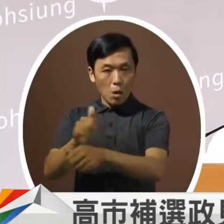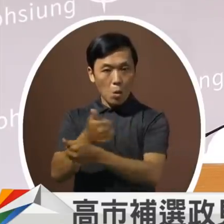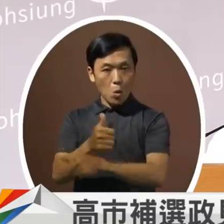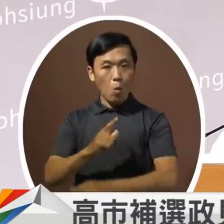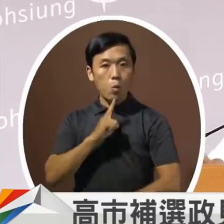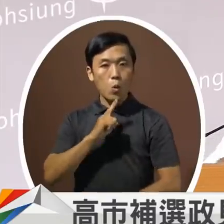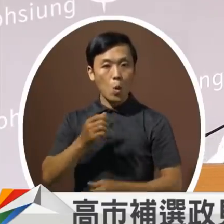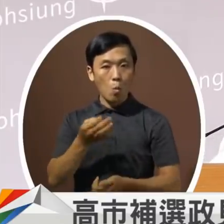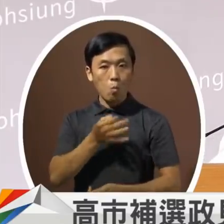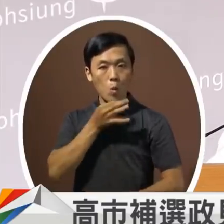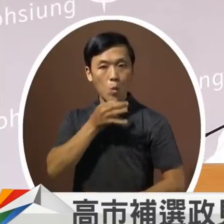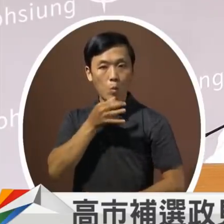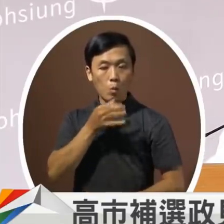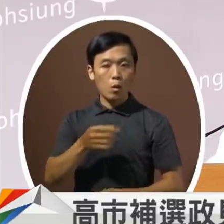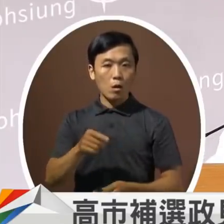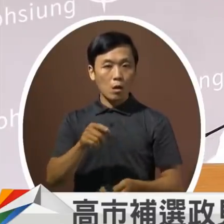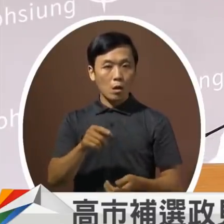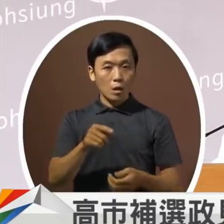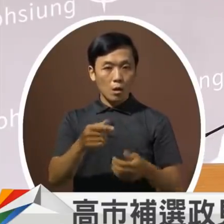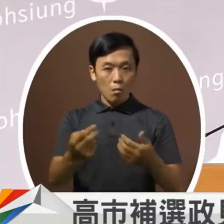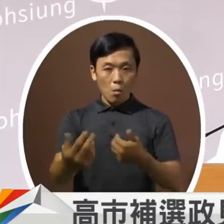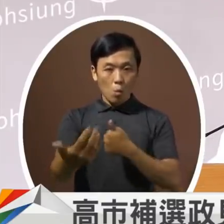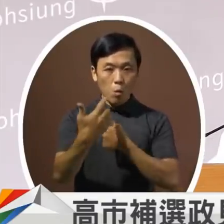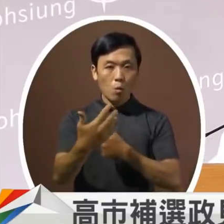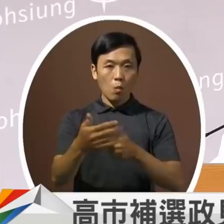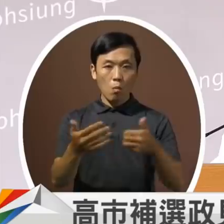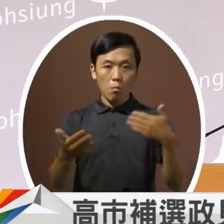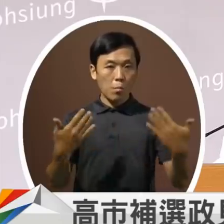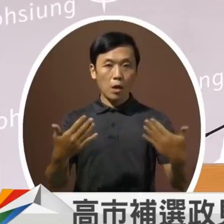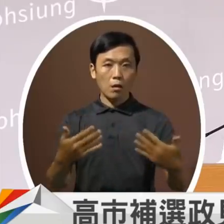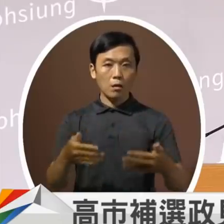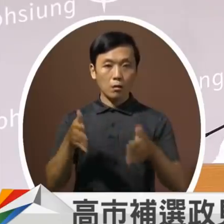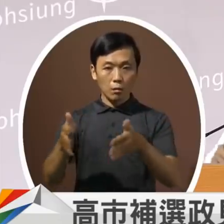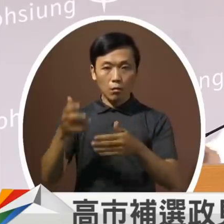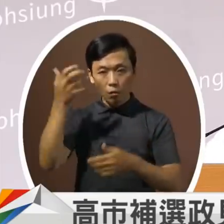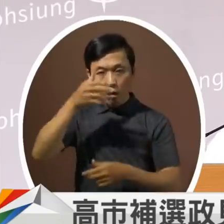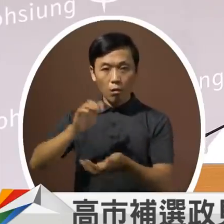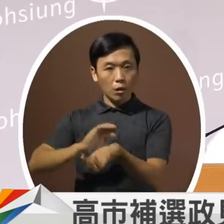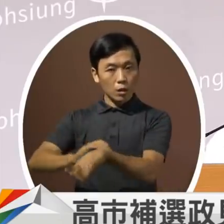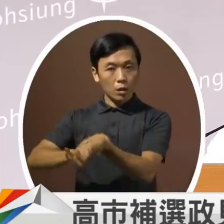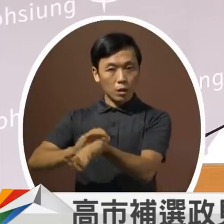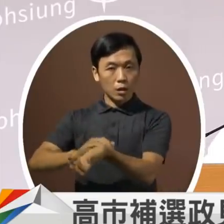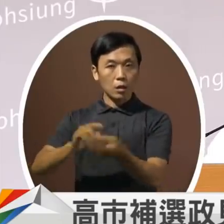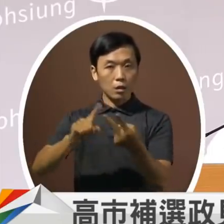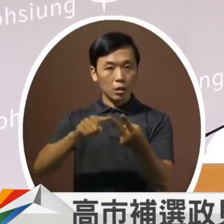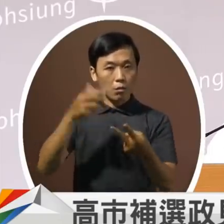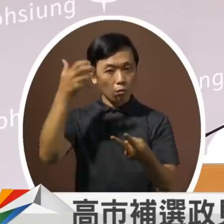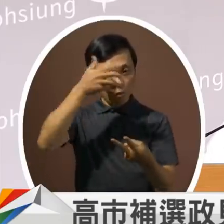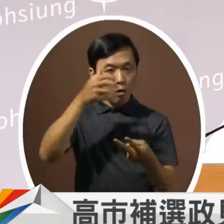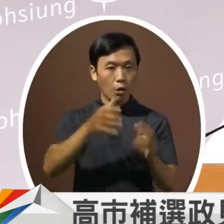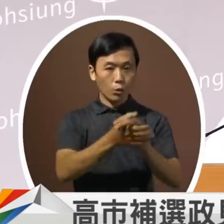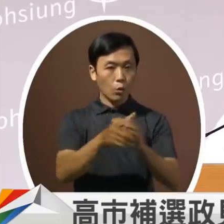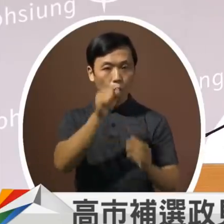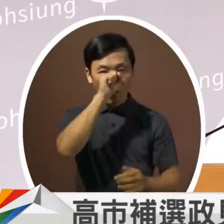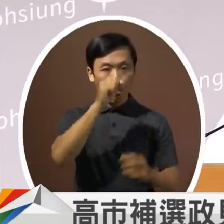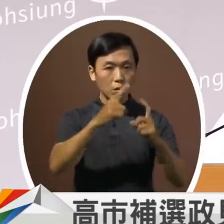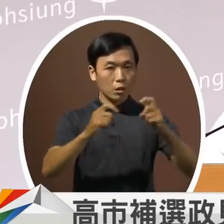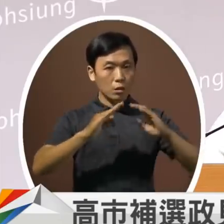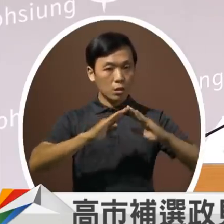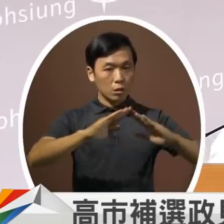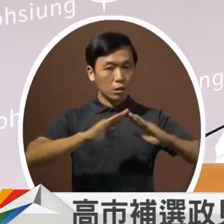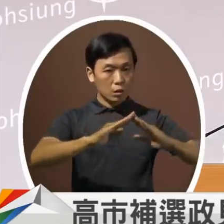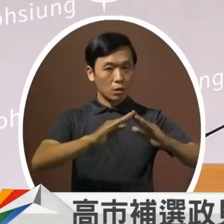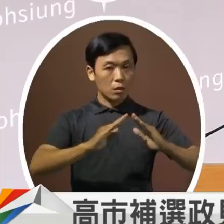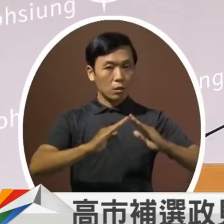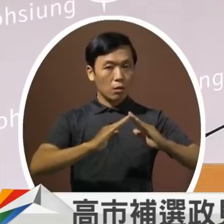也点出了我们现在整个包括老人医疗跟整个高零友善城市未来发展的一个方向